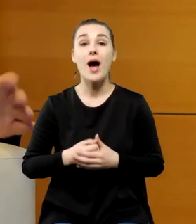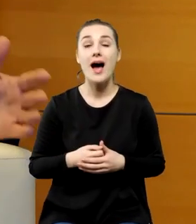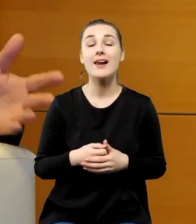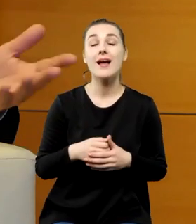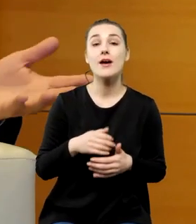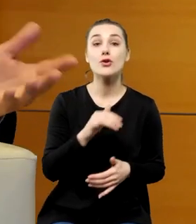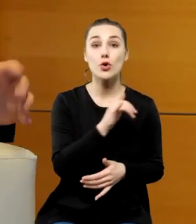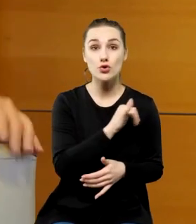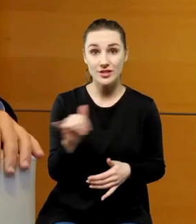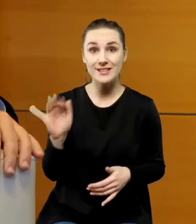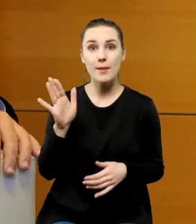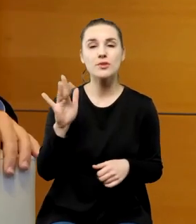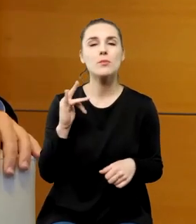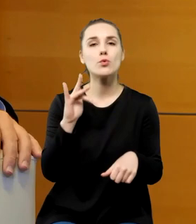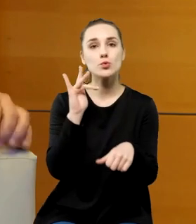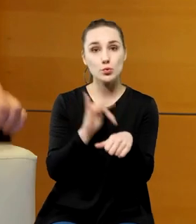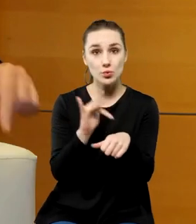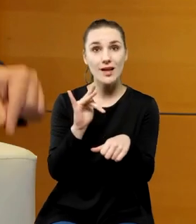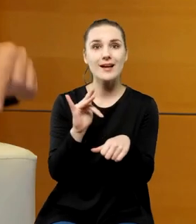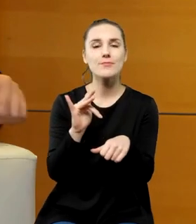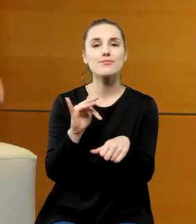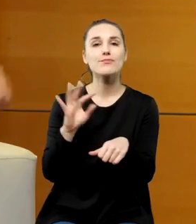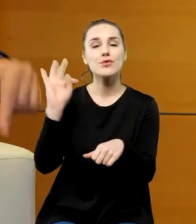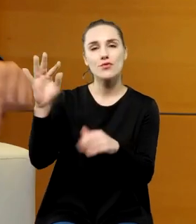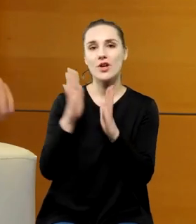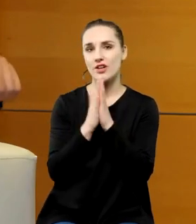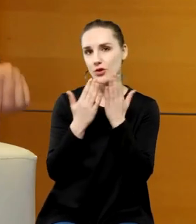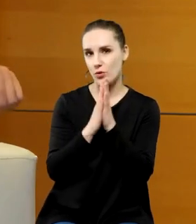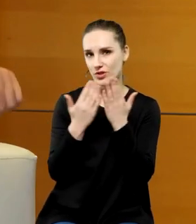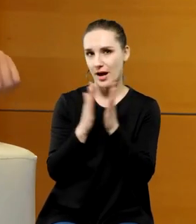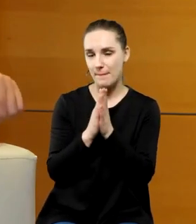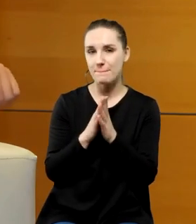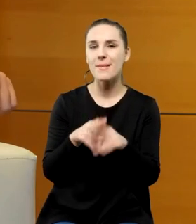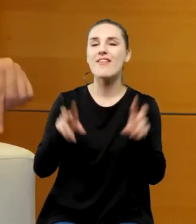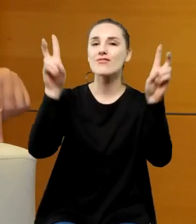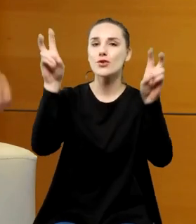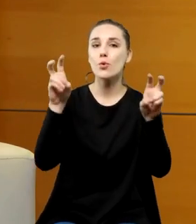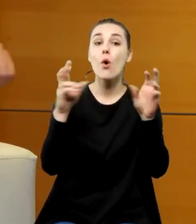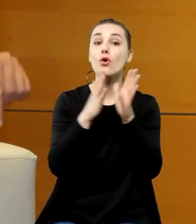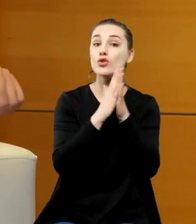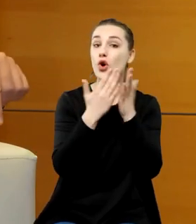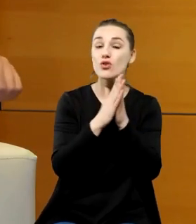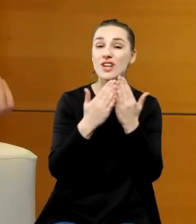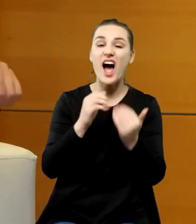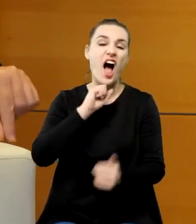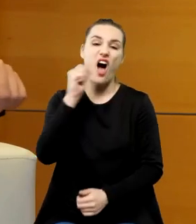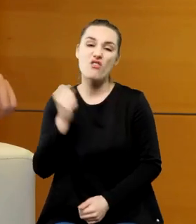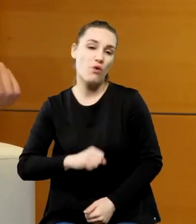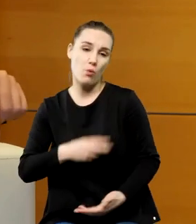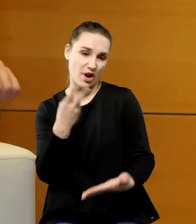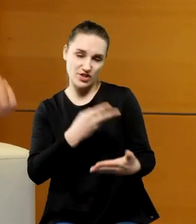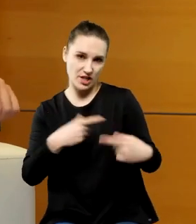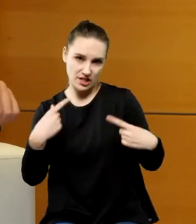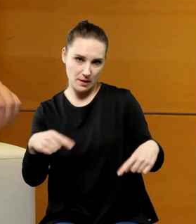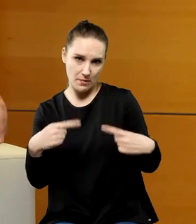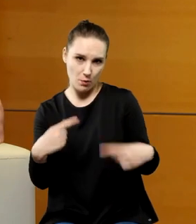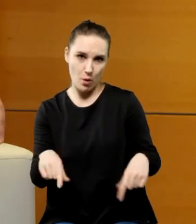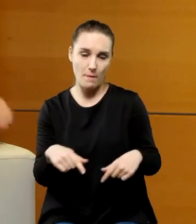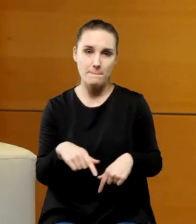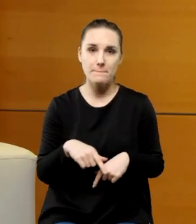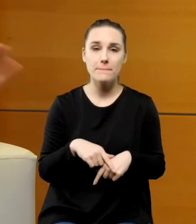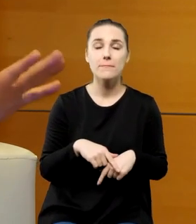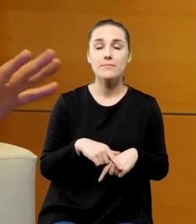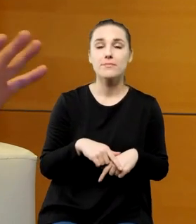jest jego znakomita książka książka pod tytułem książka której nikt nie przeczytał której on ironicznie nawiązuje do określenia Artura